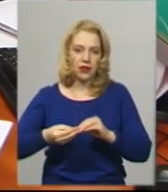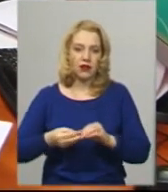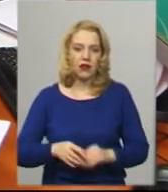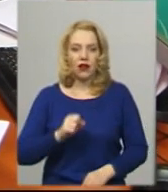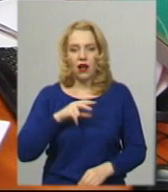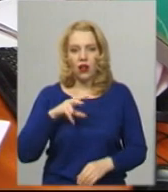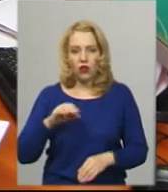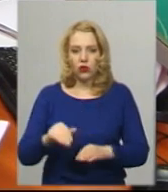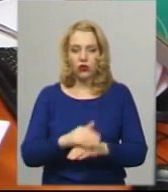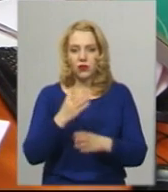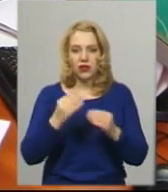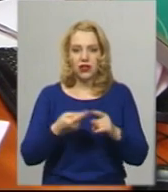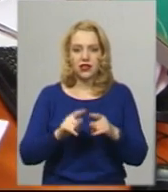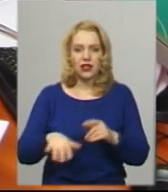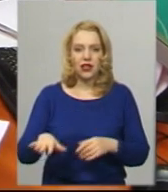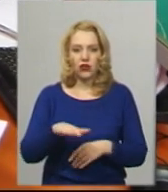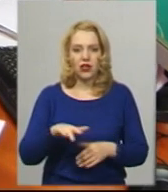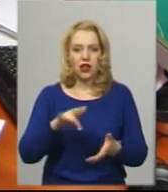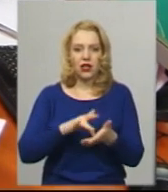Так, це територіальний центр.